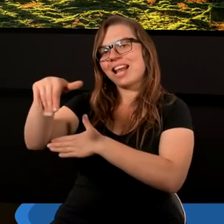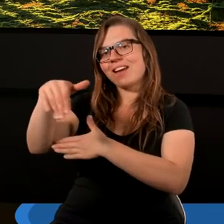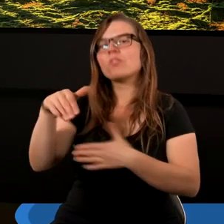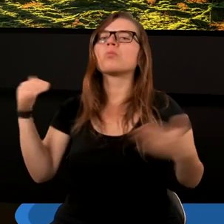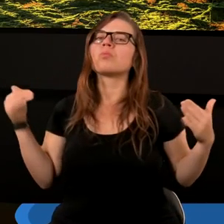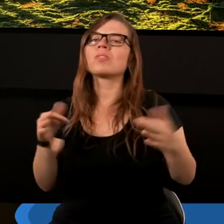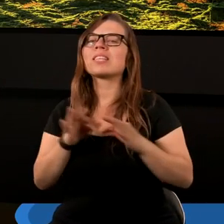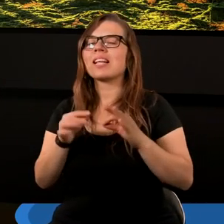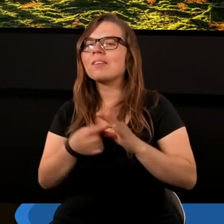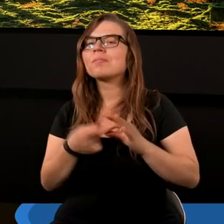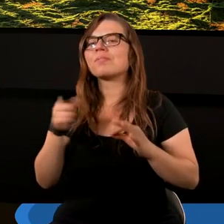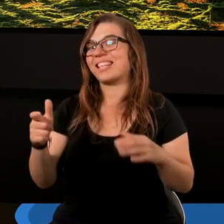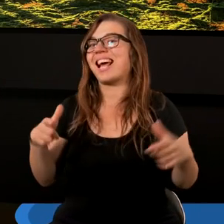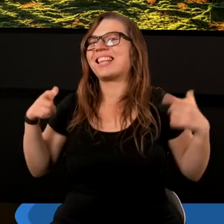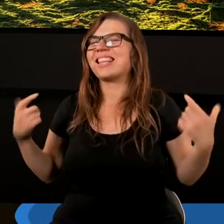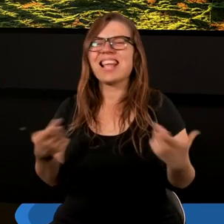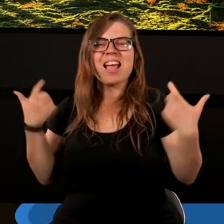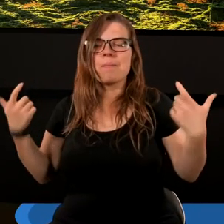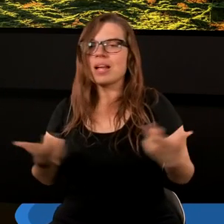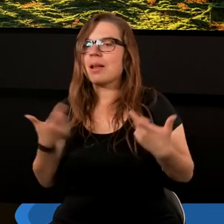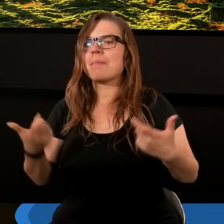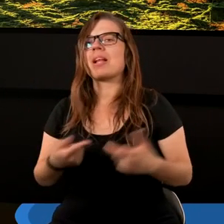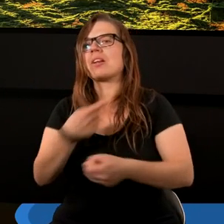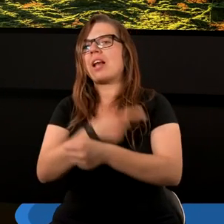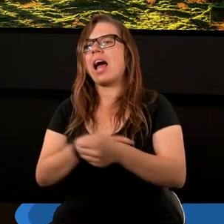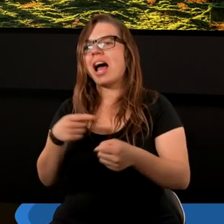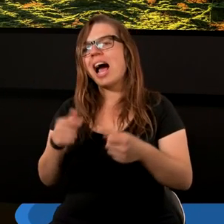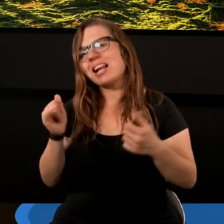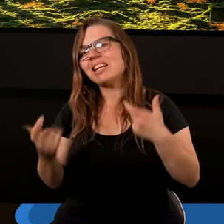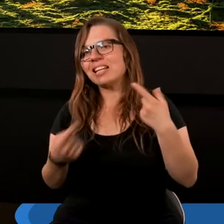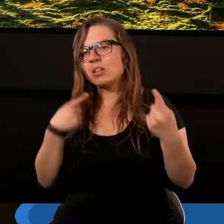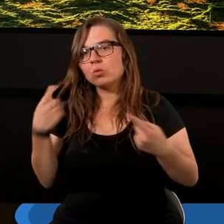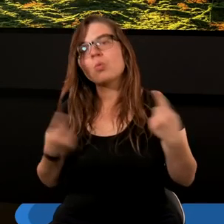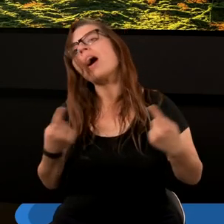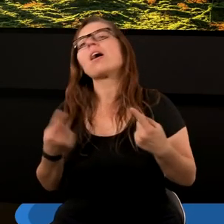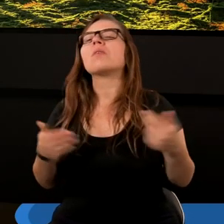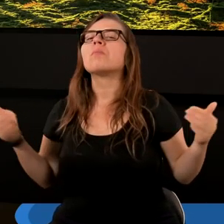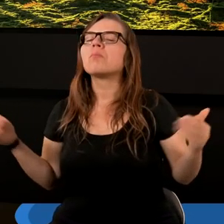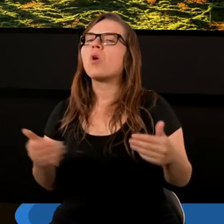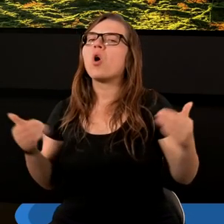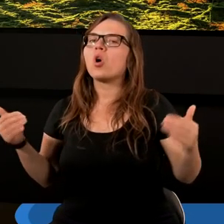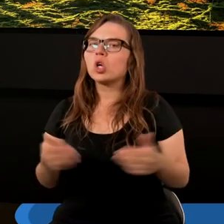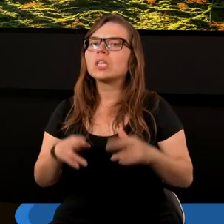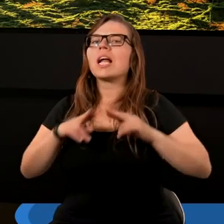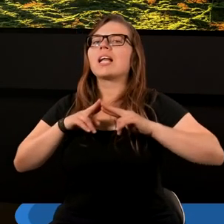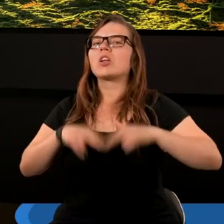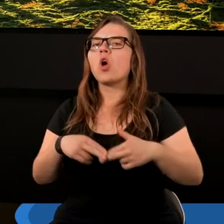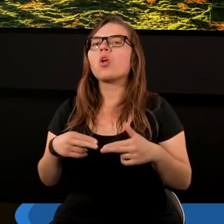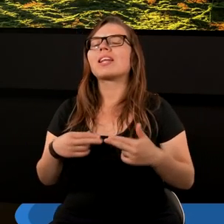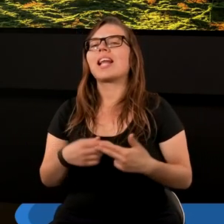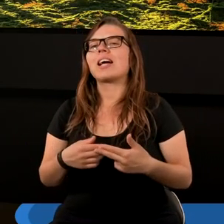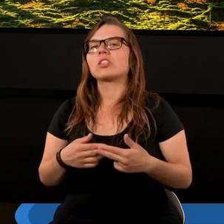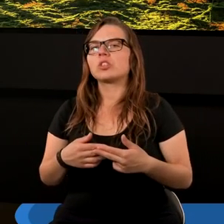to nawet ta niebezpieczna sytuacja może zostać